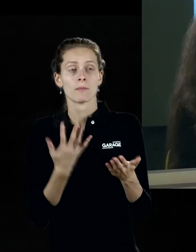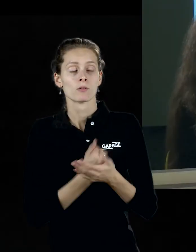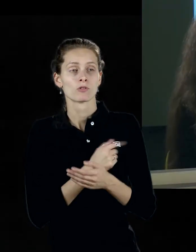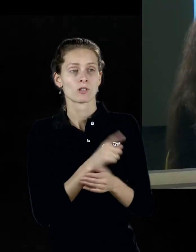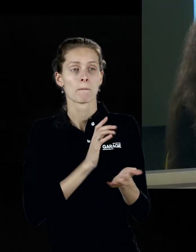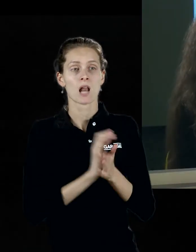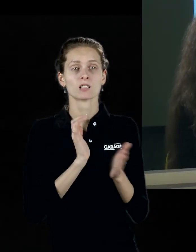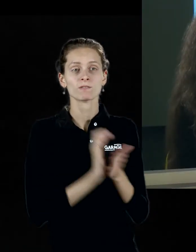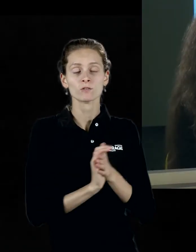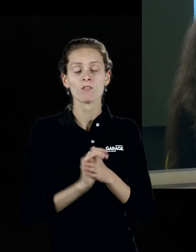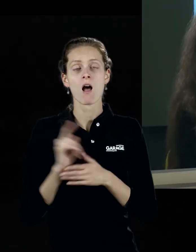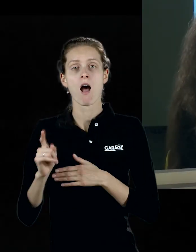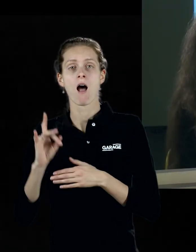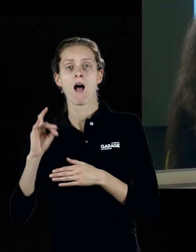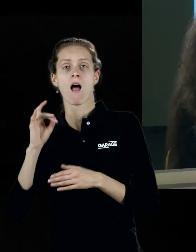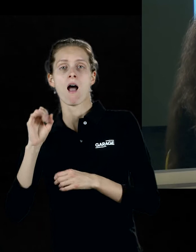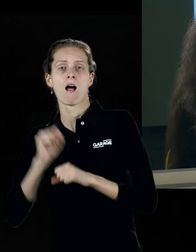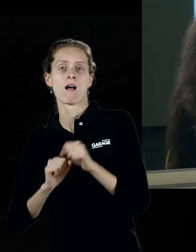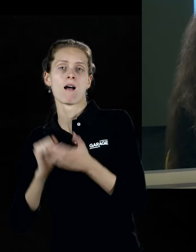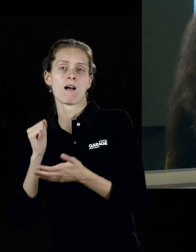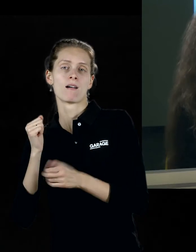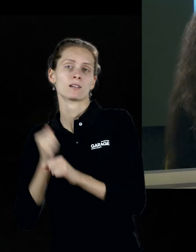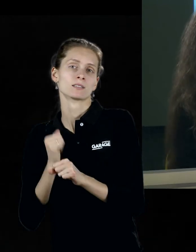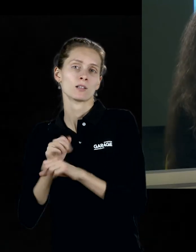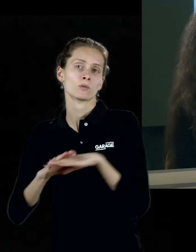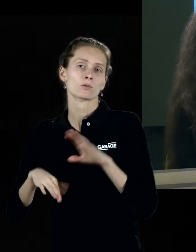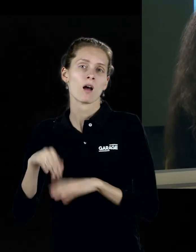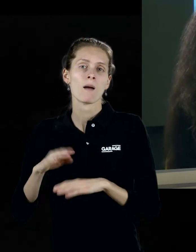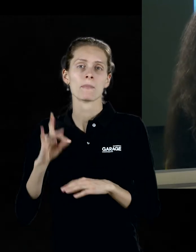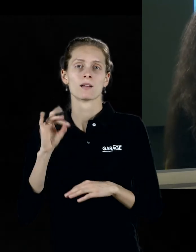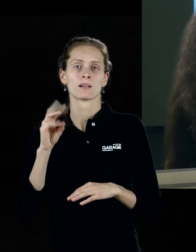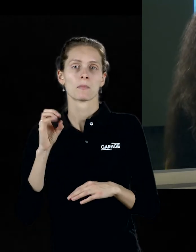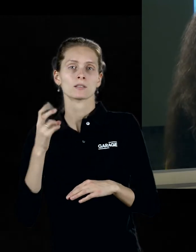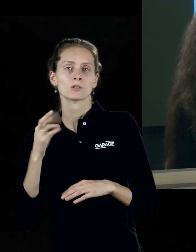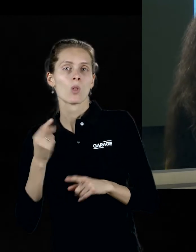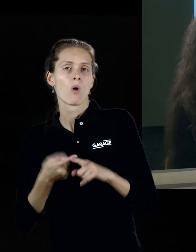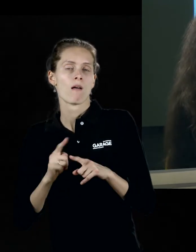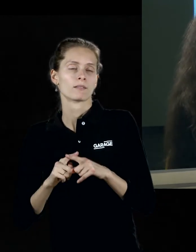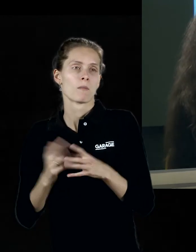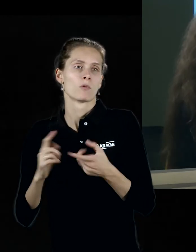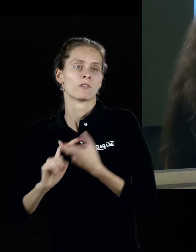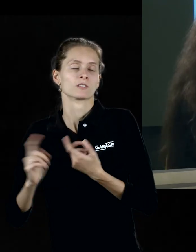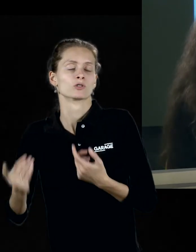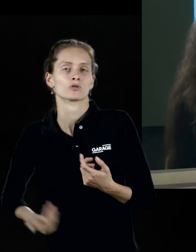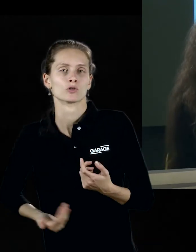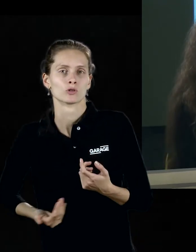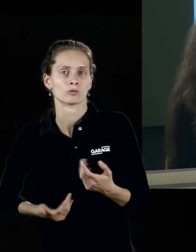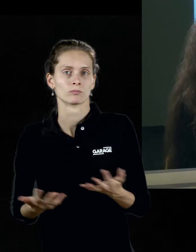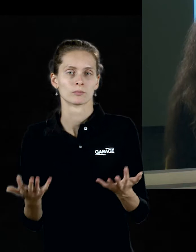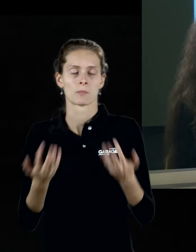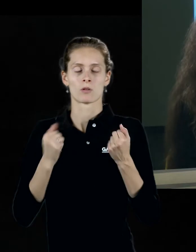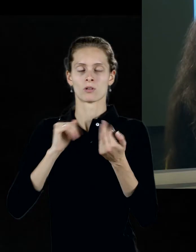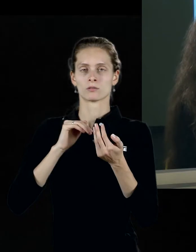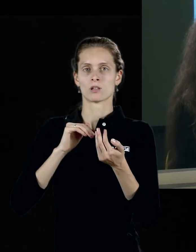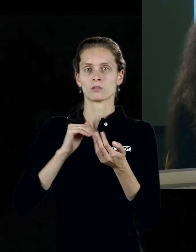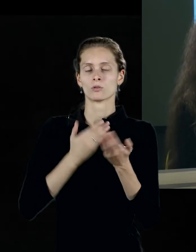ремесла мыслились, наоборот, как жизнестроительство. Из чего потом сложилась ситуация дизайна